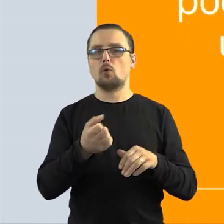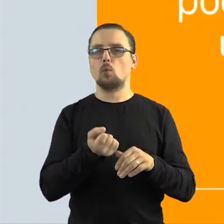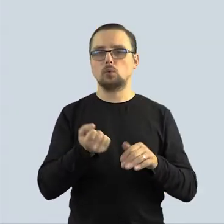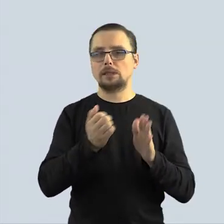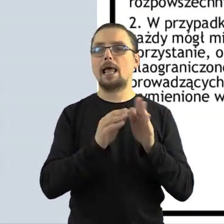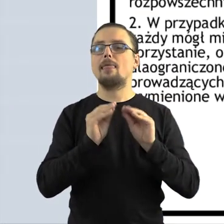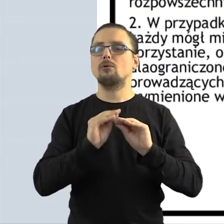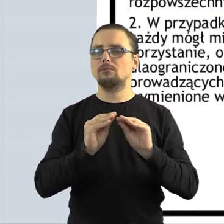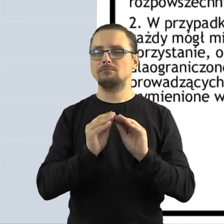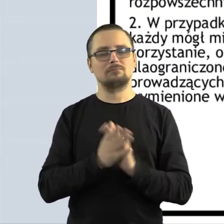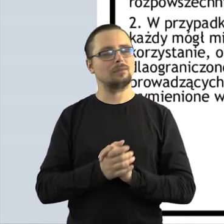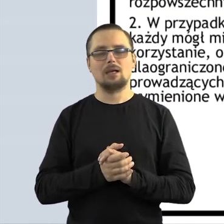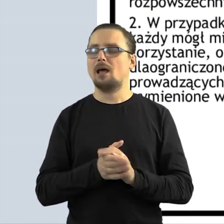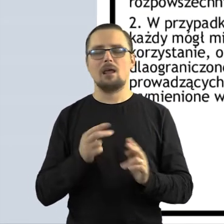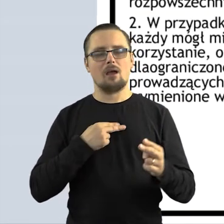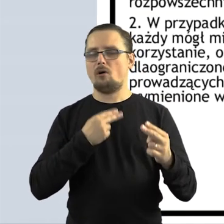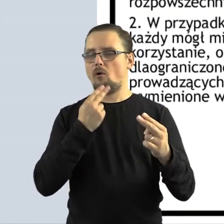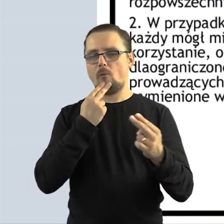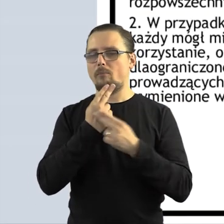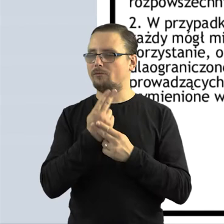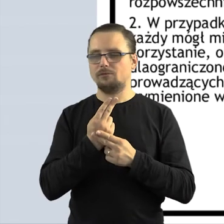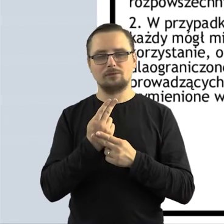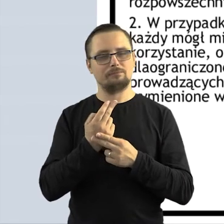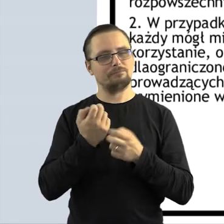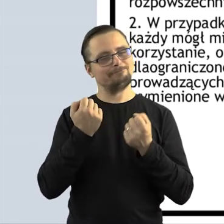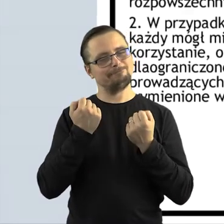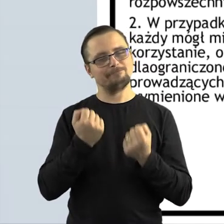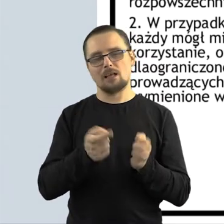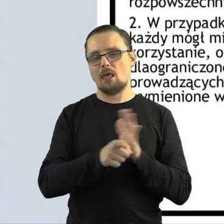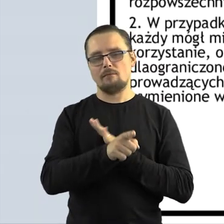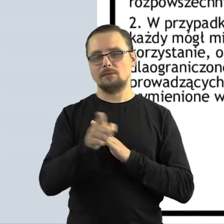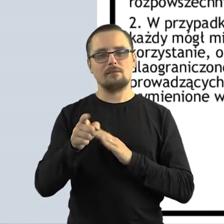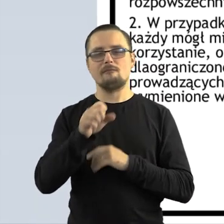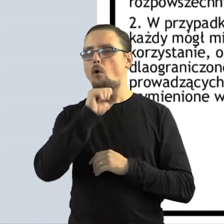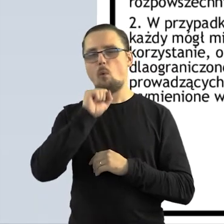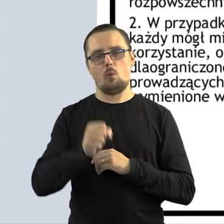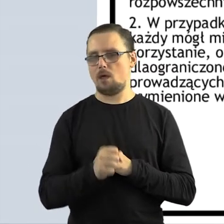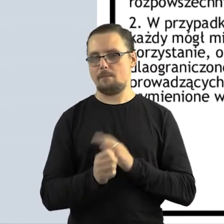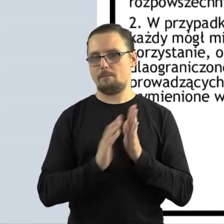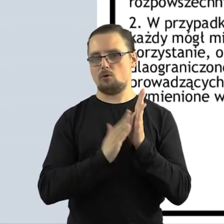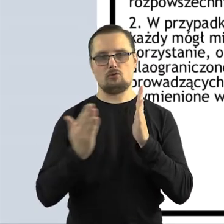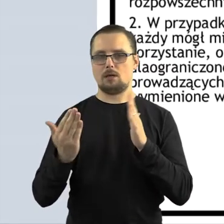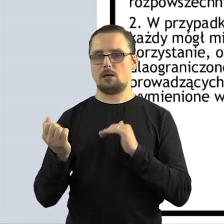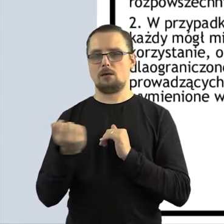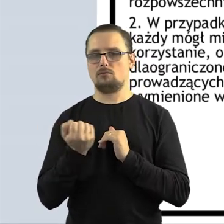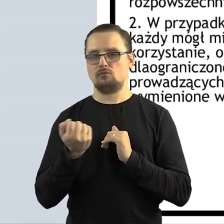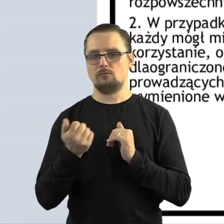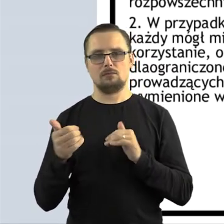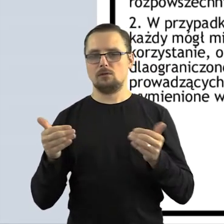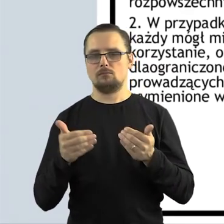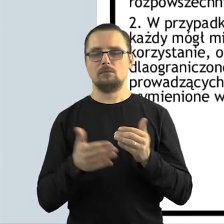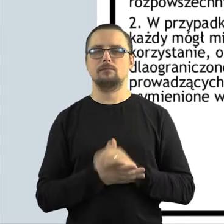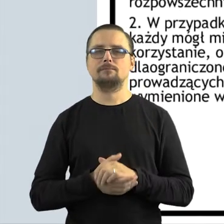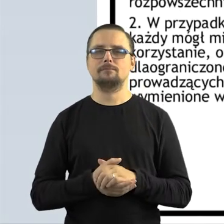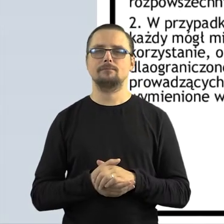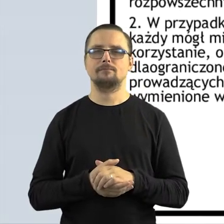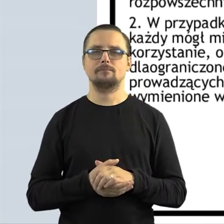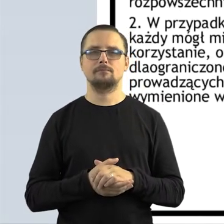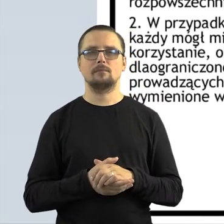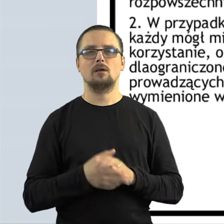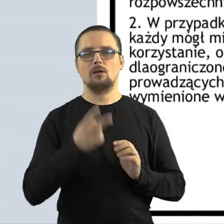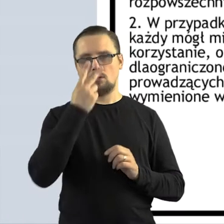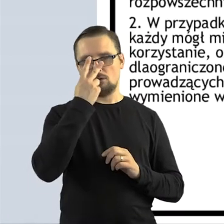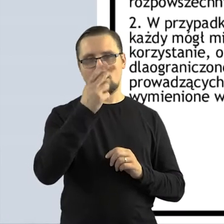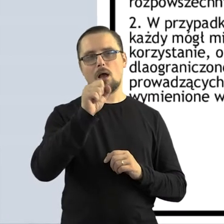odpowiedź jest brutalna, ponieważ ona brzmi nigdy. Gdyż, jak